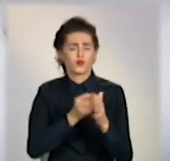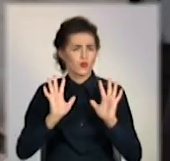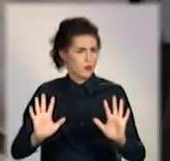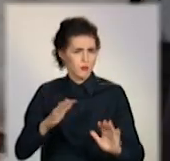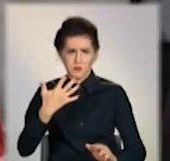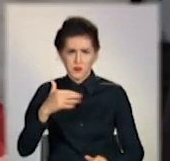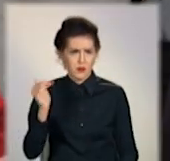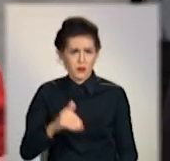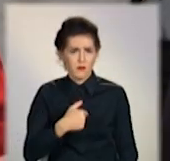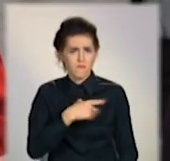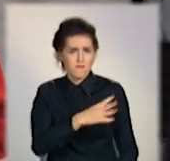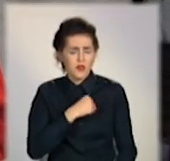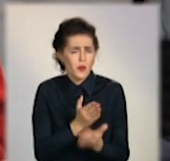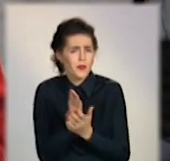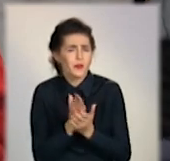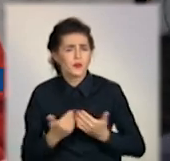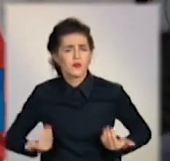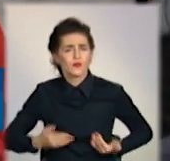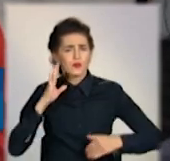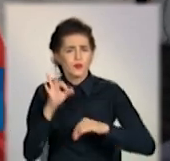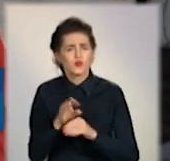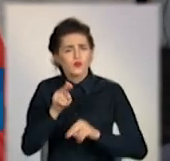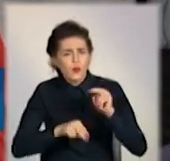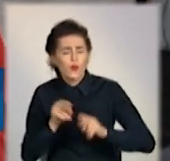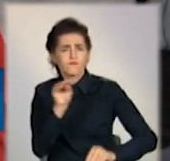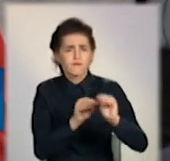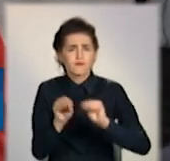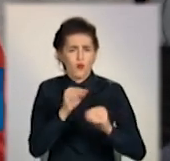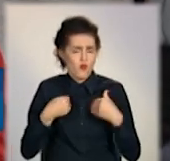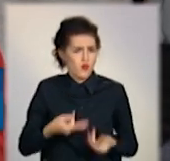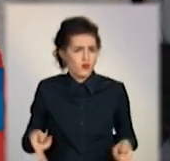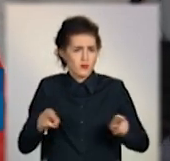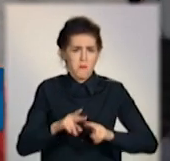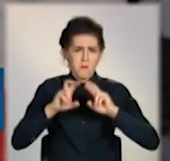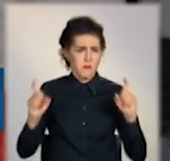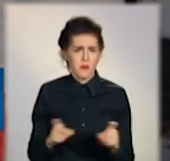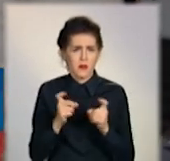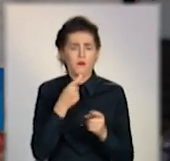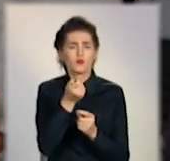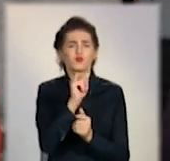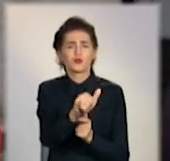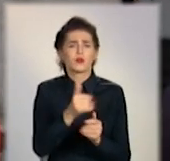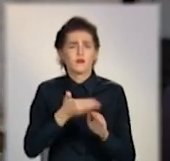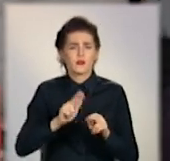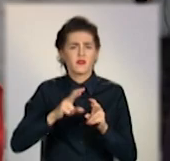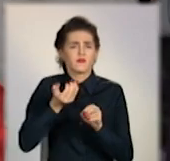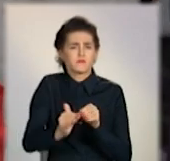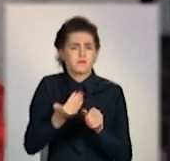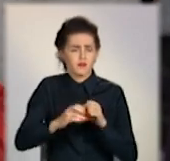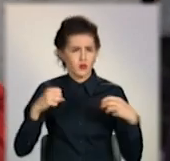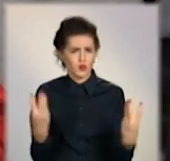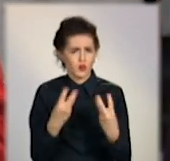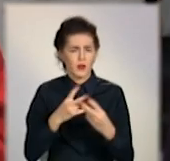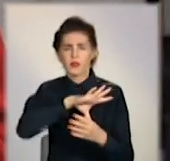Ми 40 років поражили з чоловіка. Наживали його. І залишилися без нічого, який частично вас згорів. Ну як це так? Що